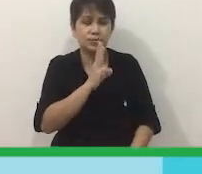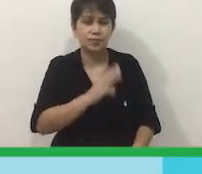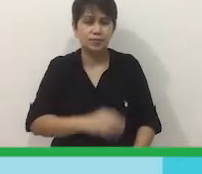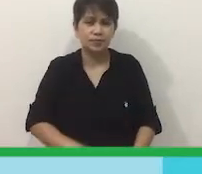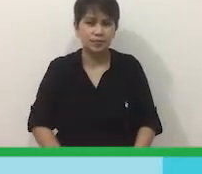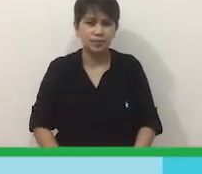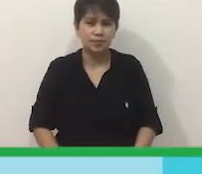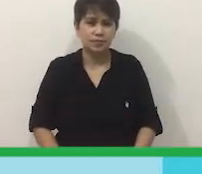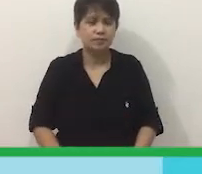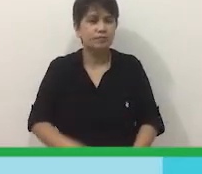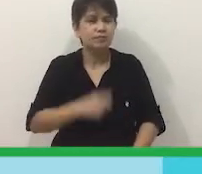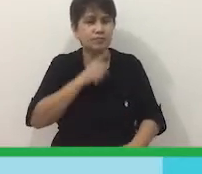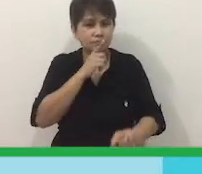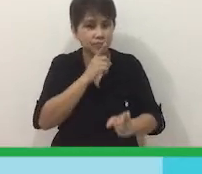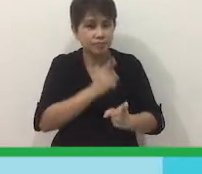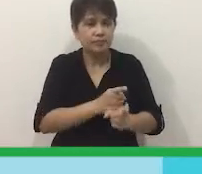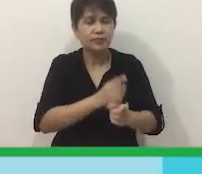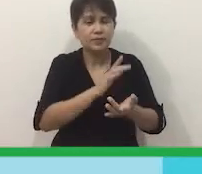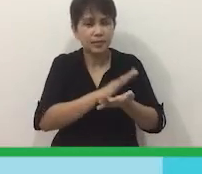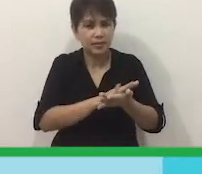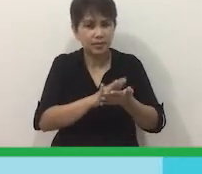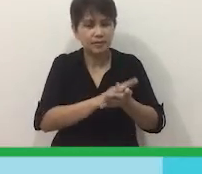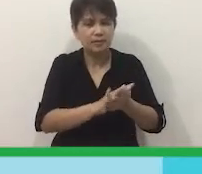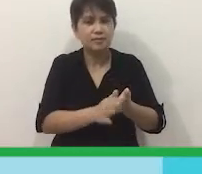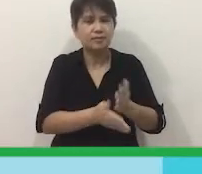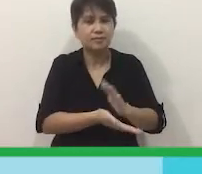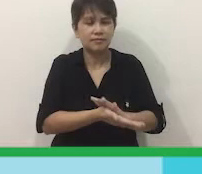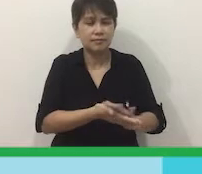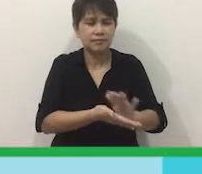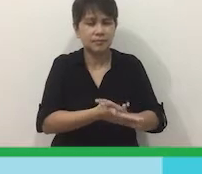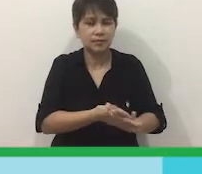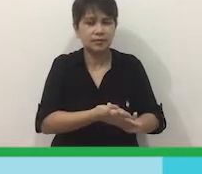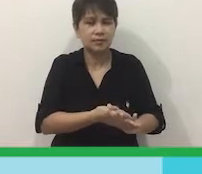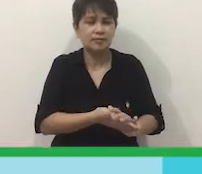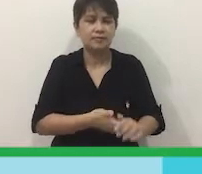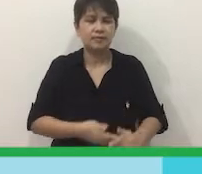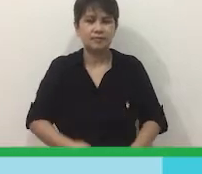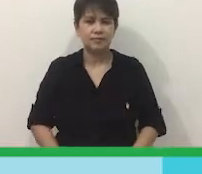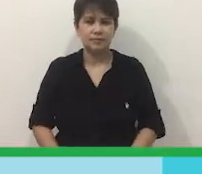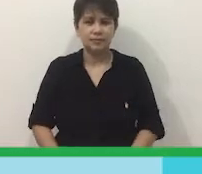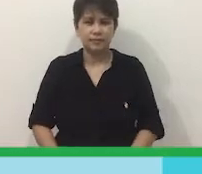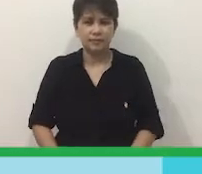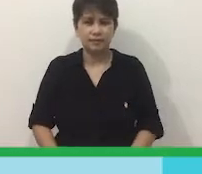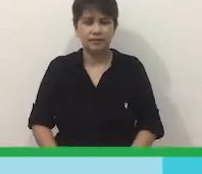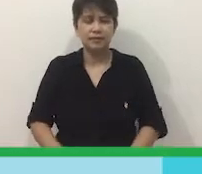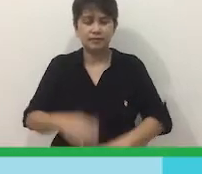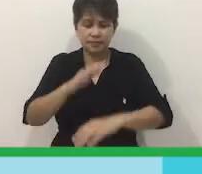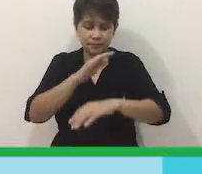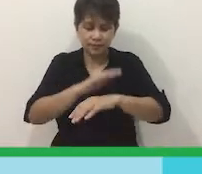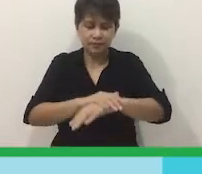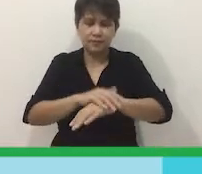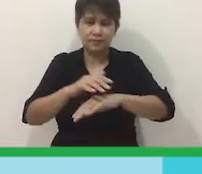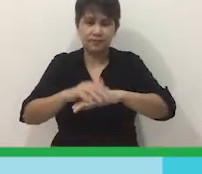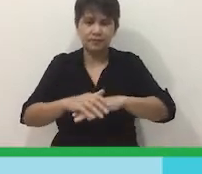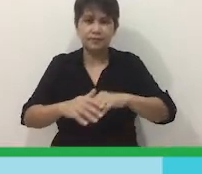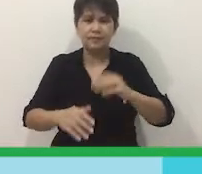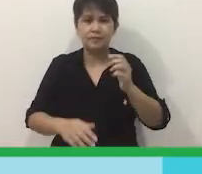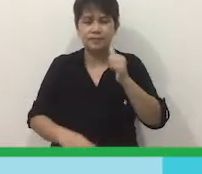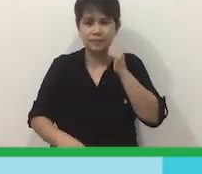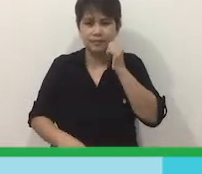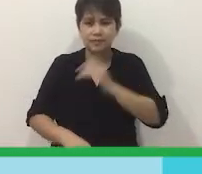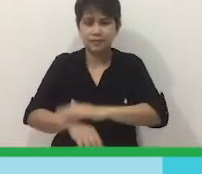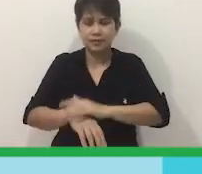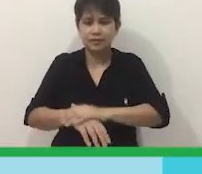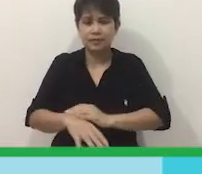tayong Malinis Ang ating Mga kamay Tuwing Nahawak Tayo Sa ating Sarili Pinunasan Ni